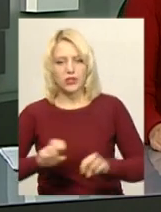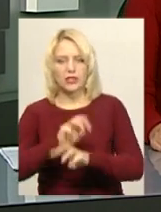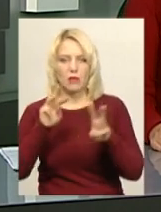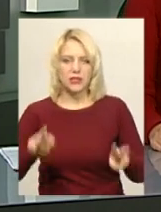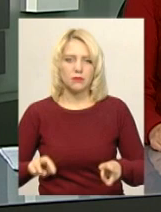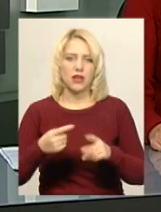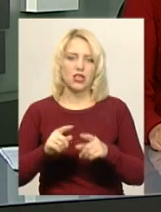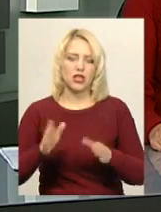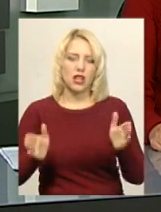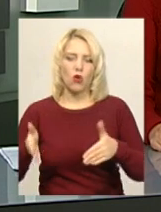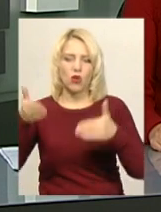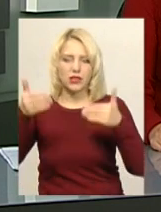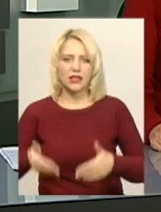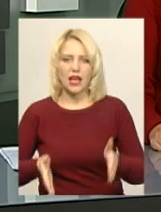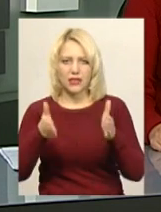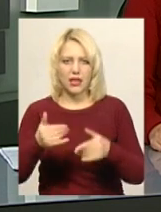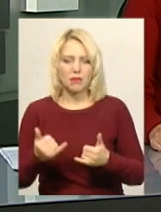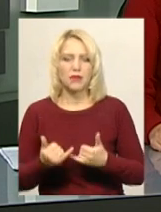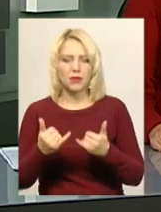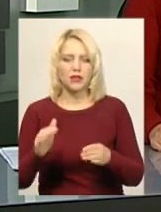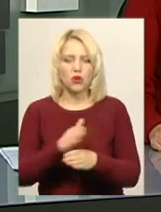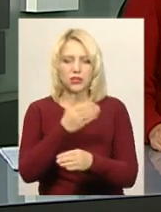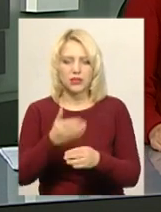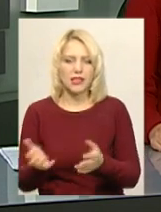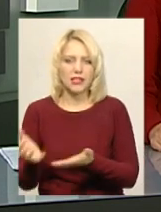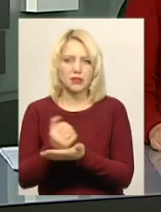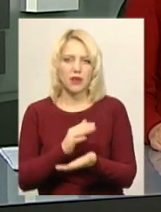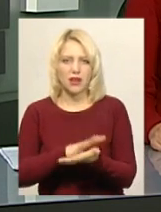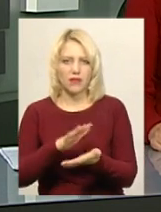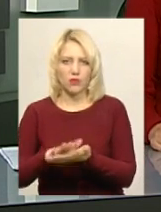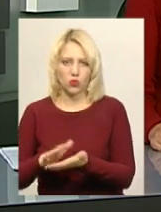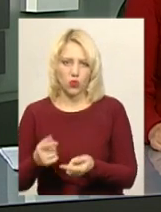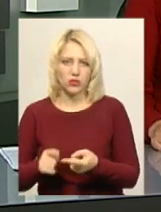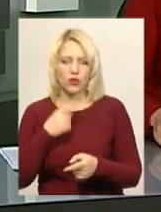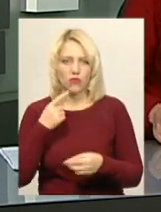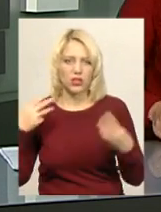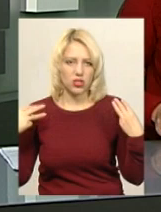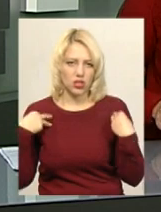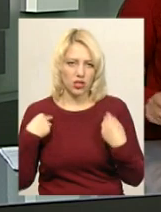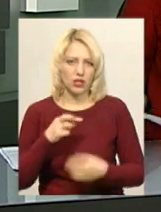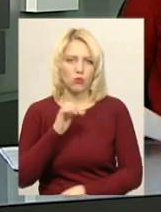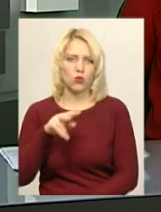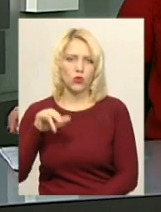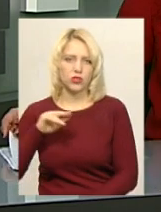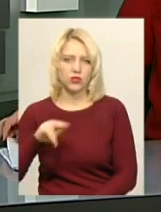розподільне збирання відходів, додає начальник комбінату комунальних підприємств міста Старокостянтинів Володимир Булич.